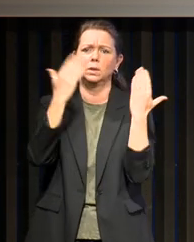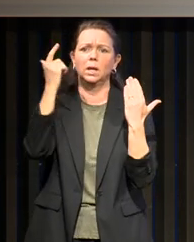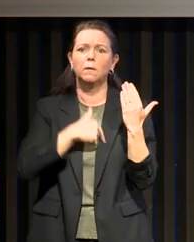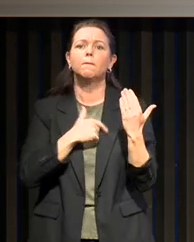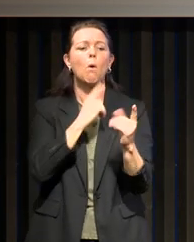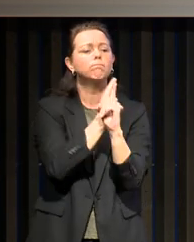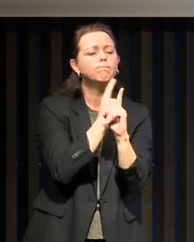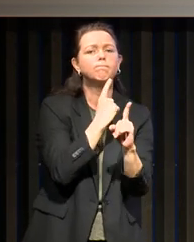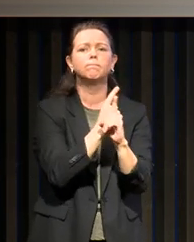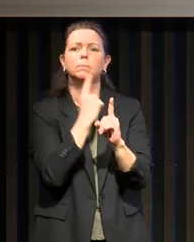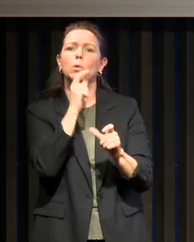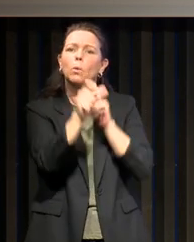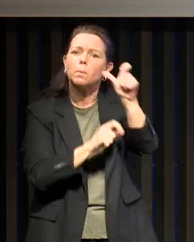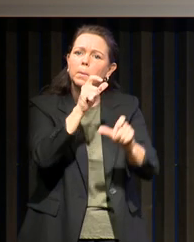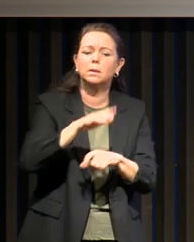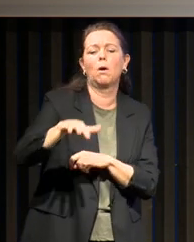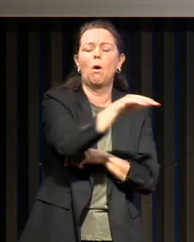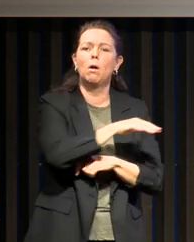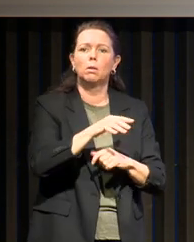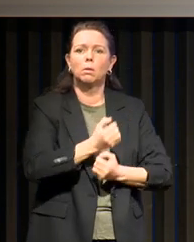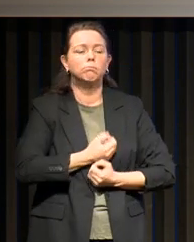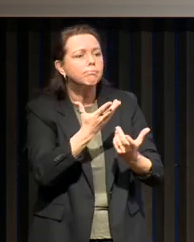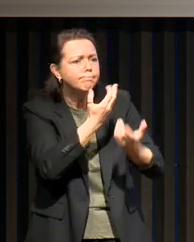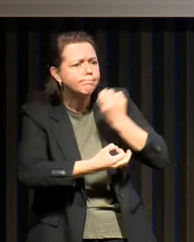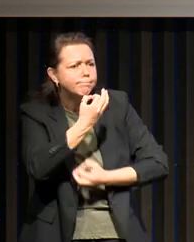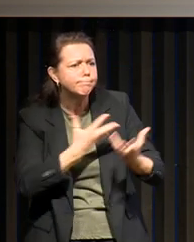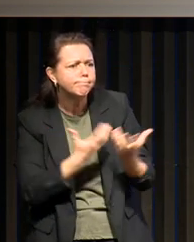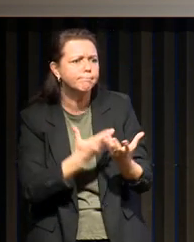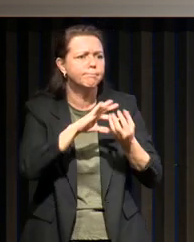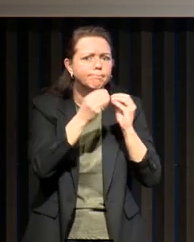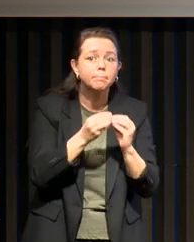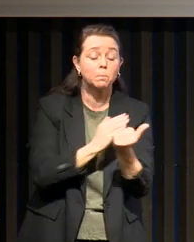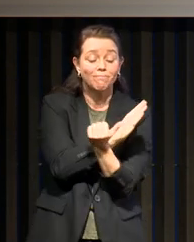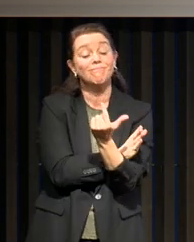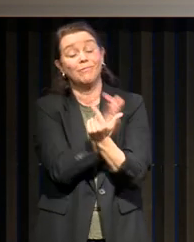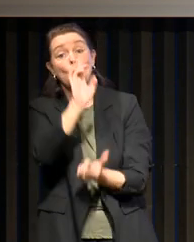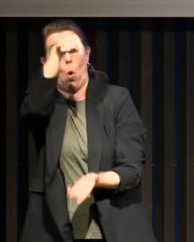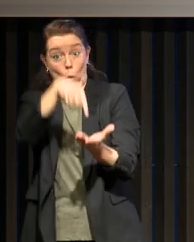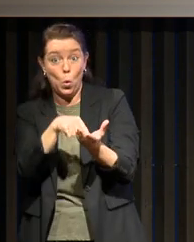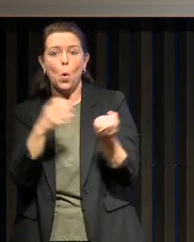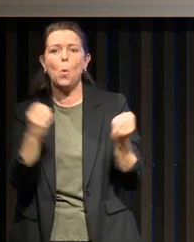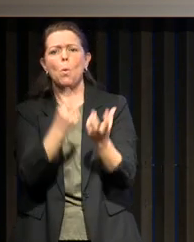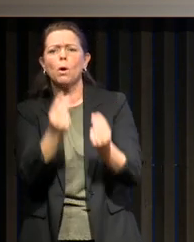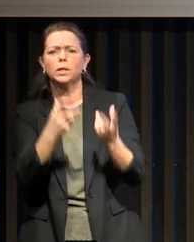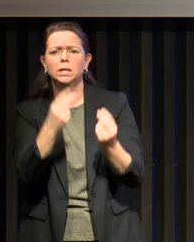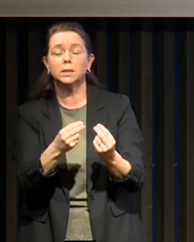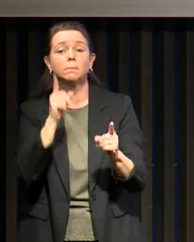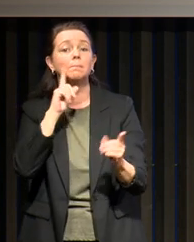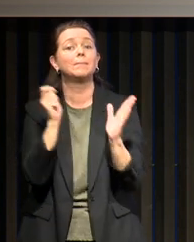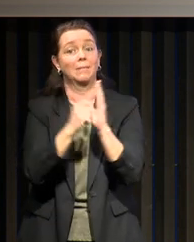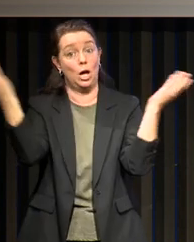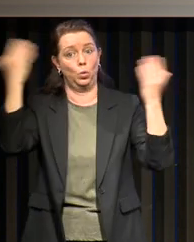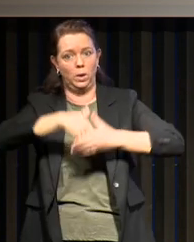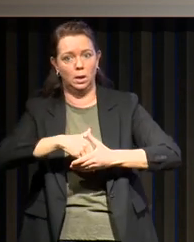comment les plaintes se révèlent dans la journée. Et il nécessite un lieu d'enregistrement pour les nuits, pour voir comment le cerveau